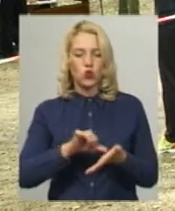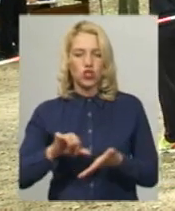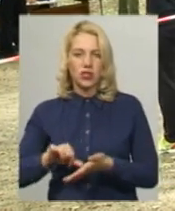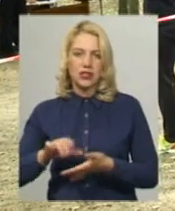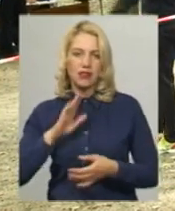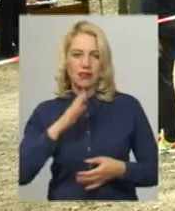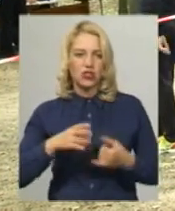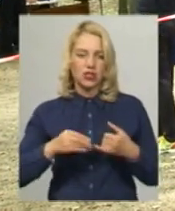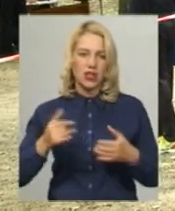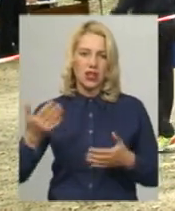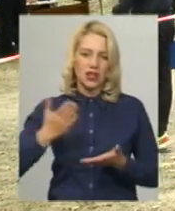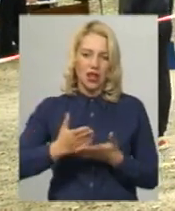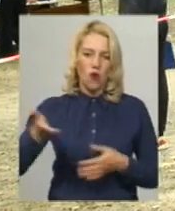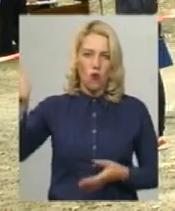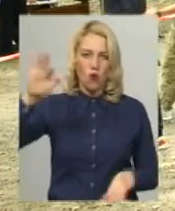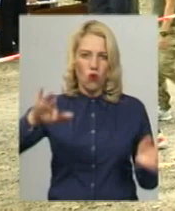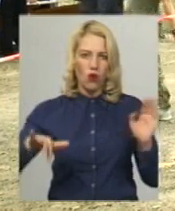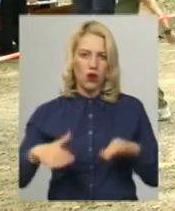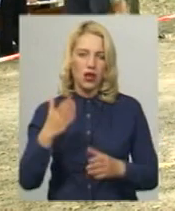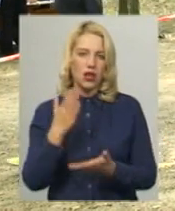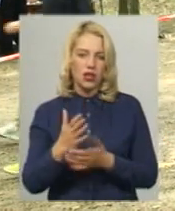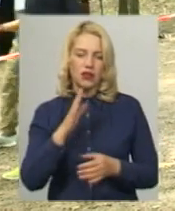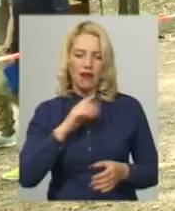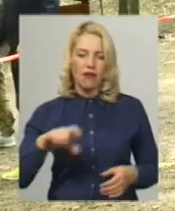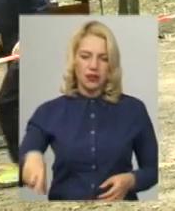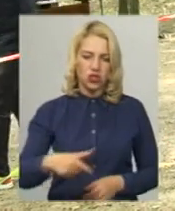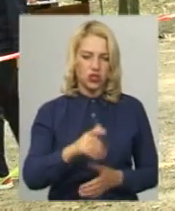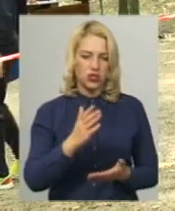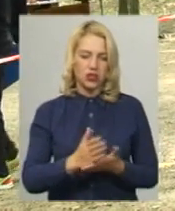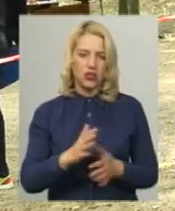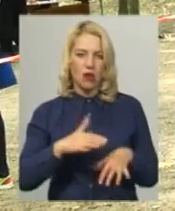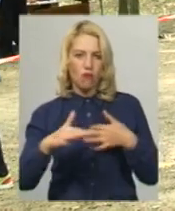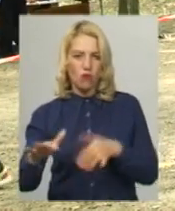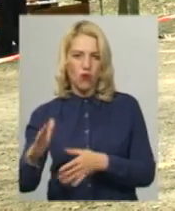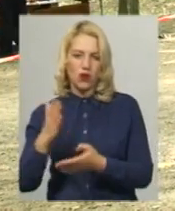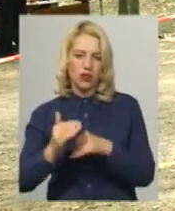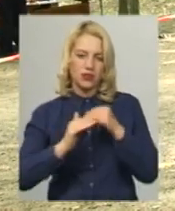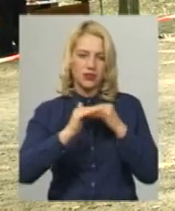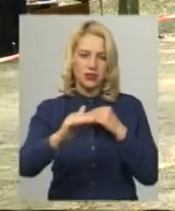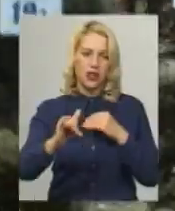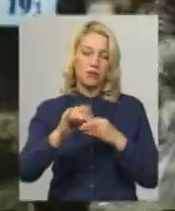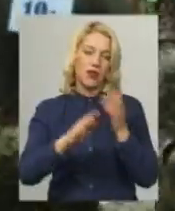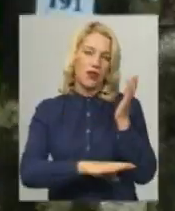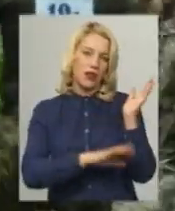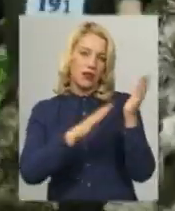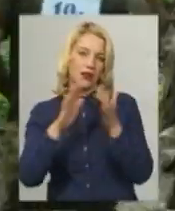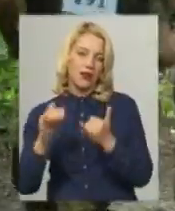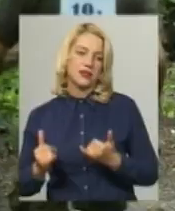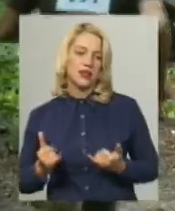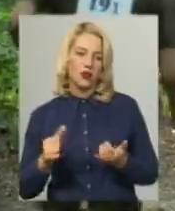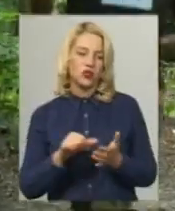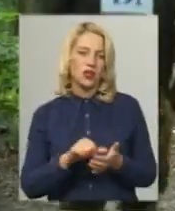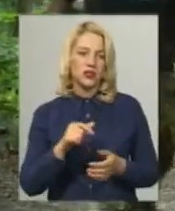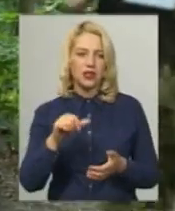нашої землі. І гори, і річки, і морська ділянка, степ, і традиційний ліс. Для учасника з